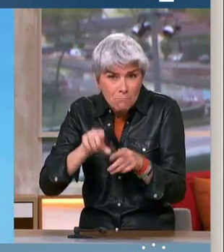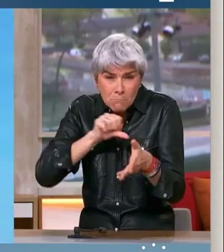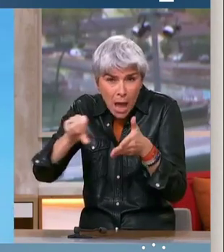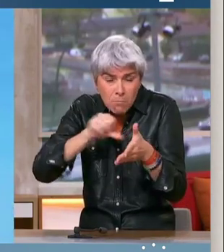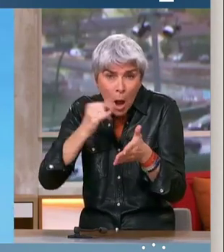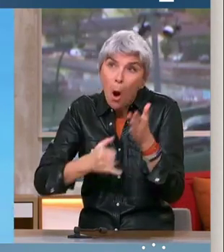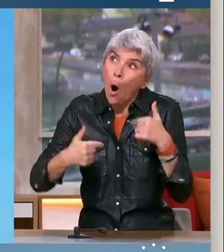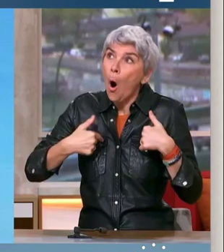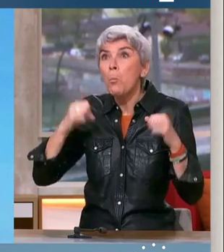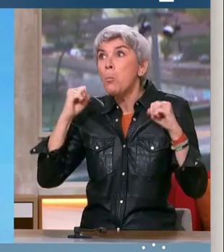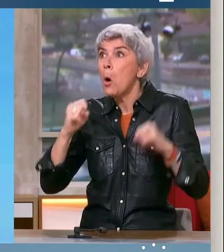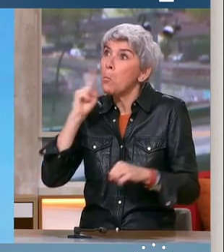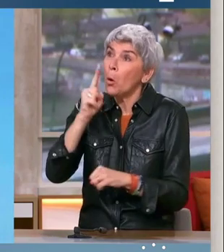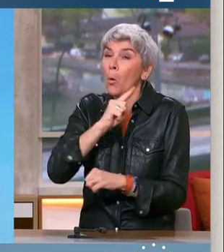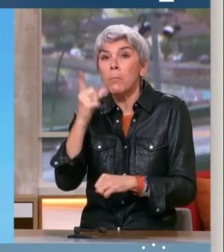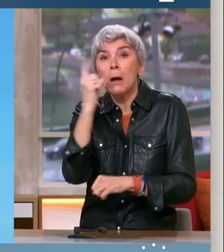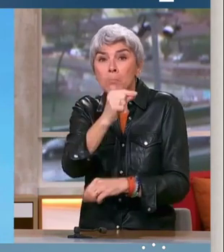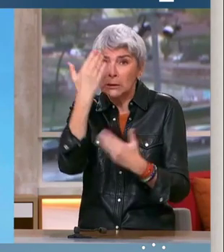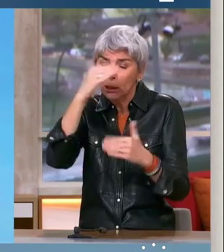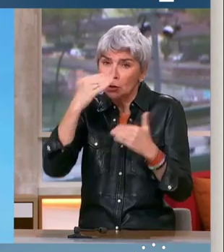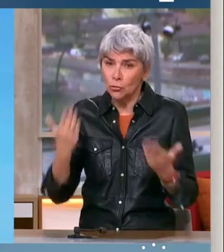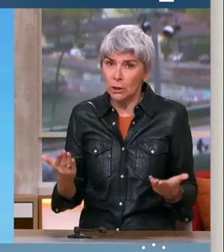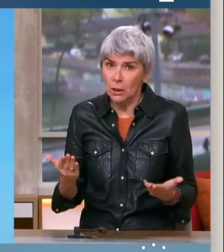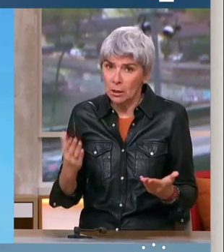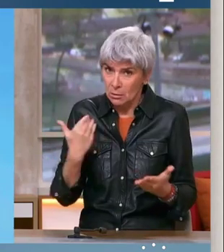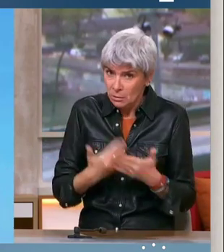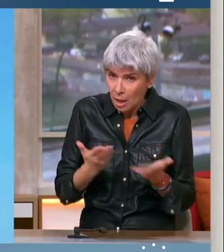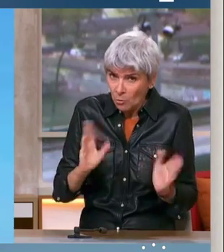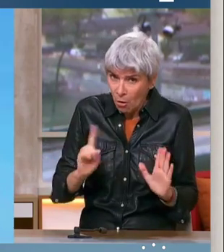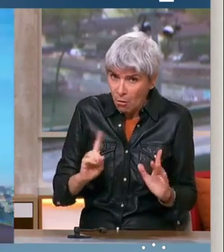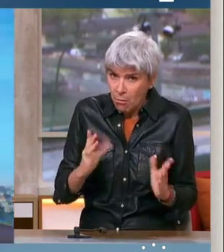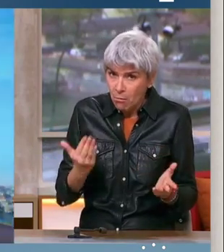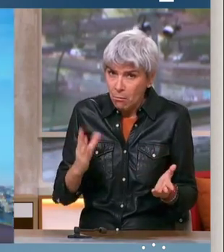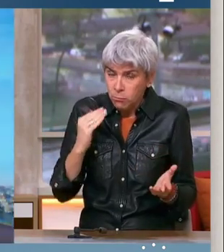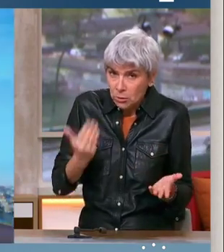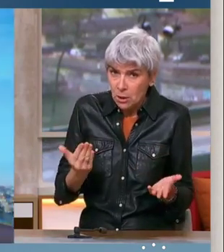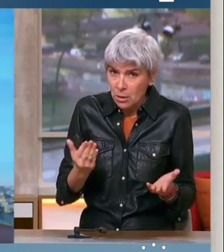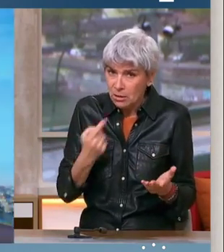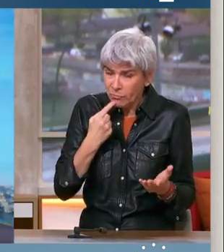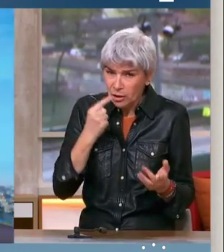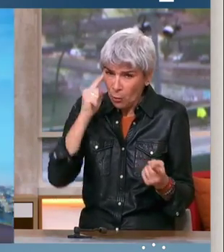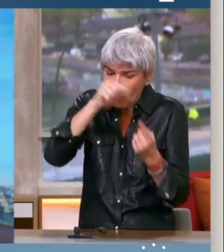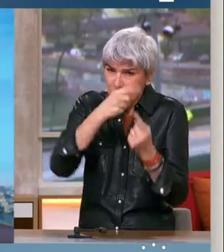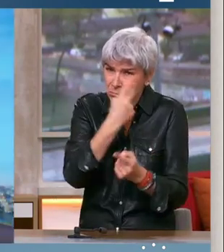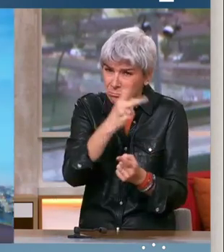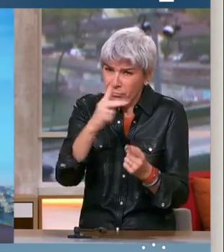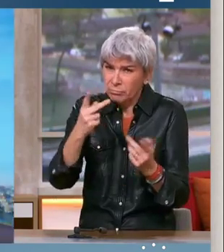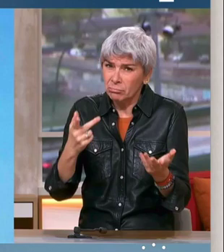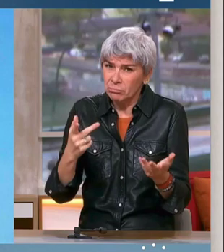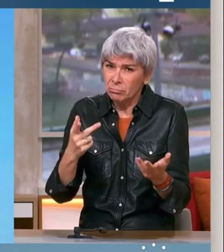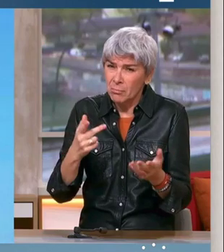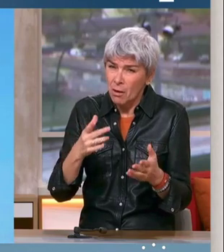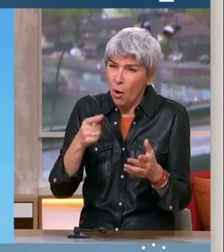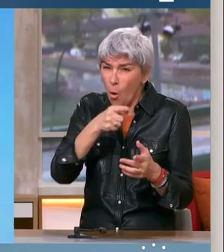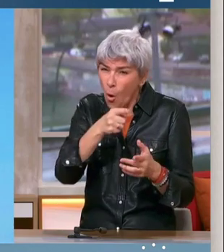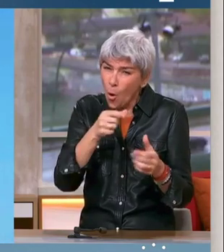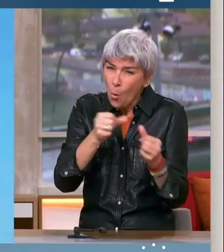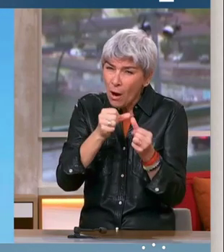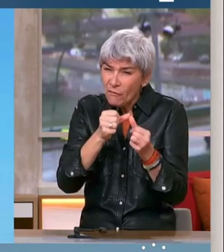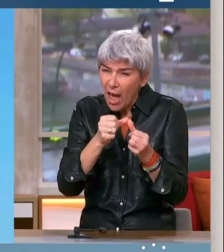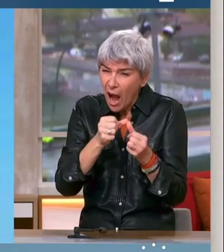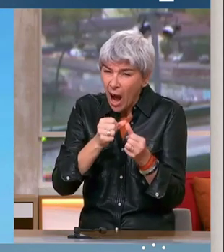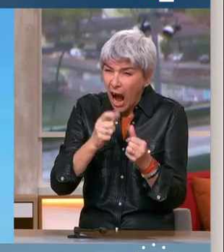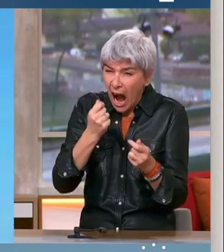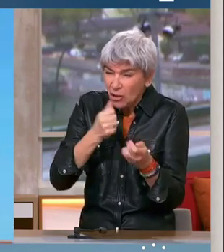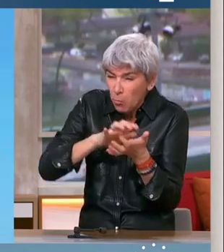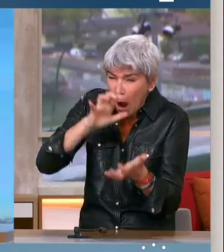disent pas qu'ils ne vont pas partir à l'étranger pour en payer moins. Donc, c'est quoi leur objectif ? Si c'est pour se faire plein de pognon sur notre dos